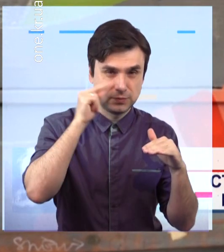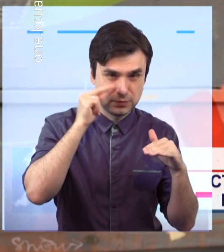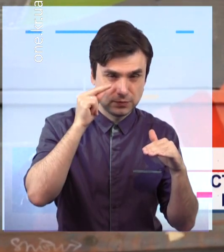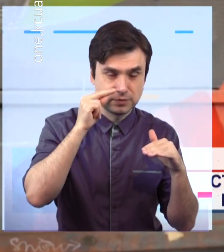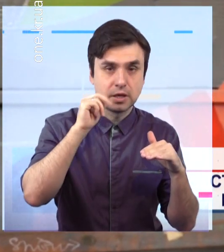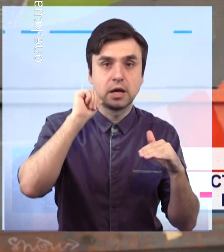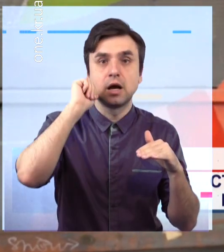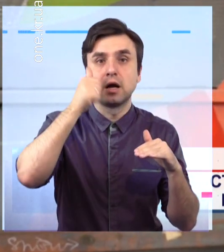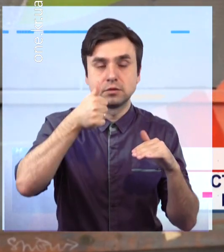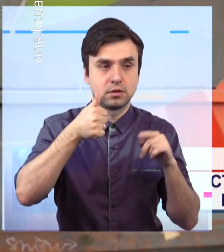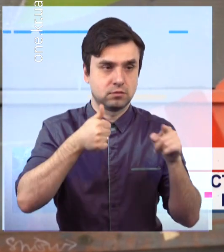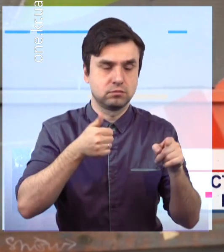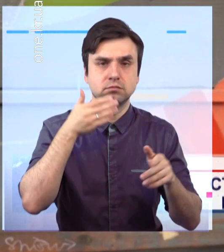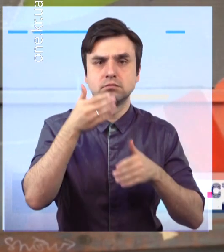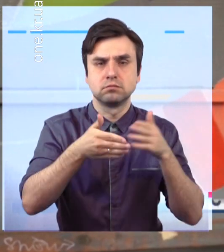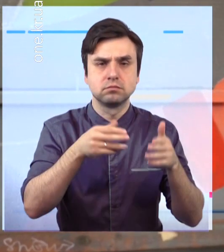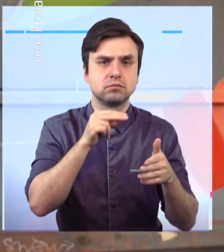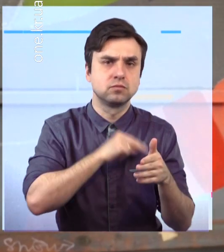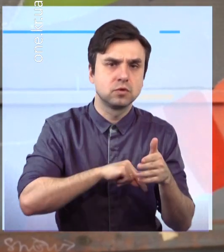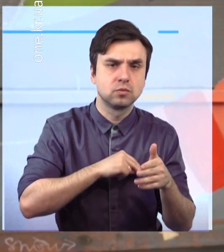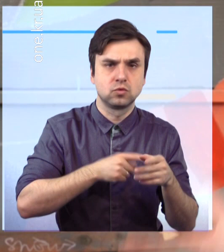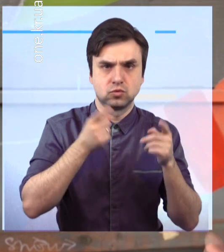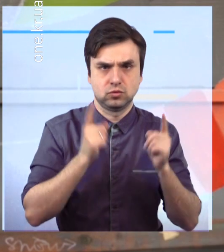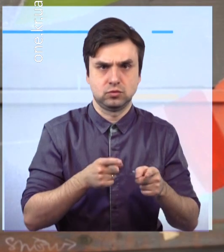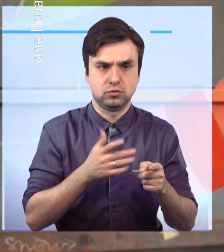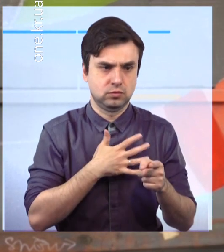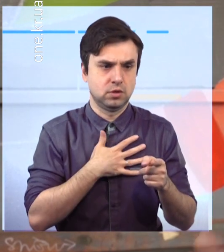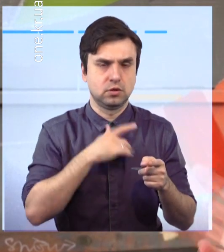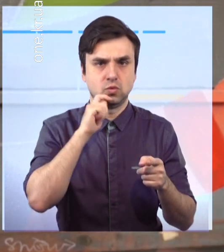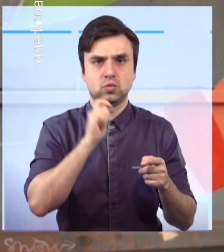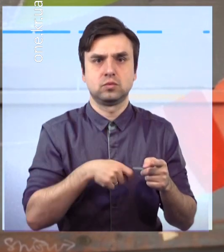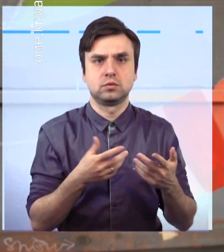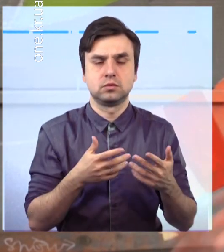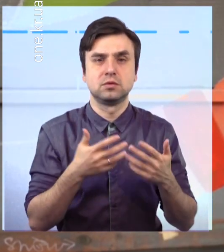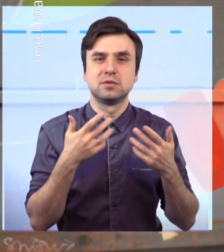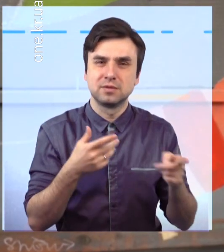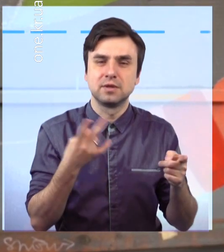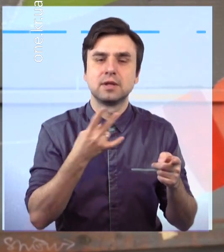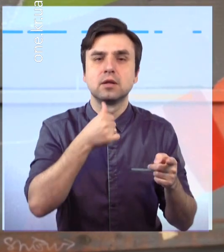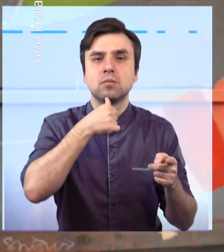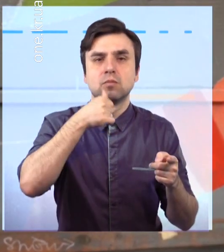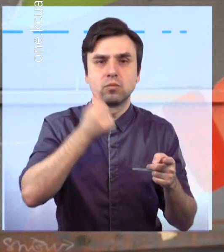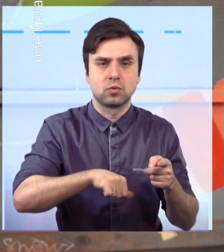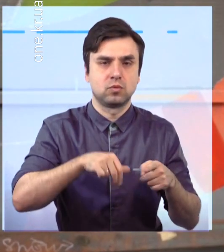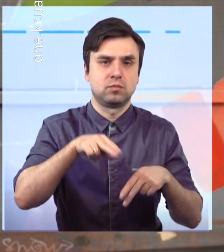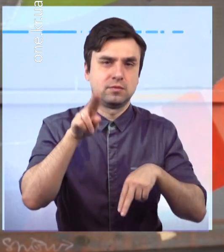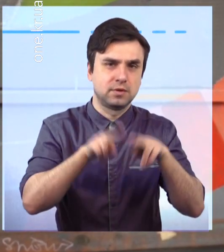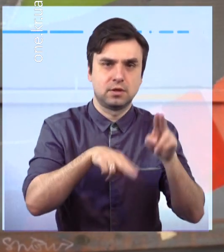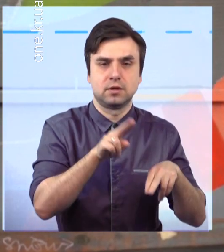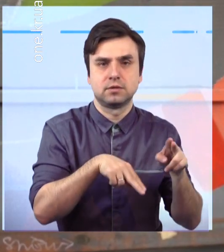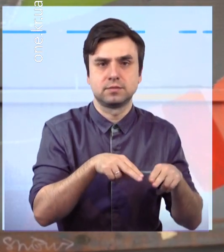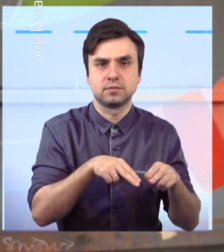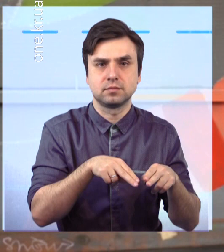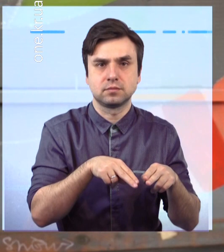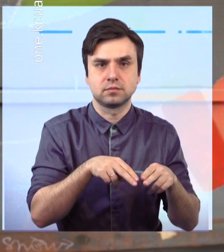йому потрібно відчути те, що ти можеш або замалювати якимись знаками, для мене то не